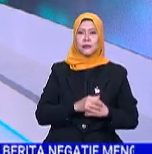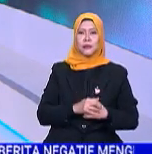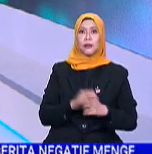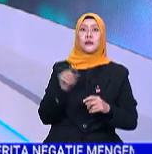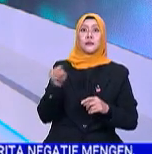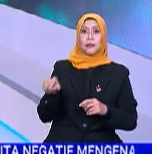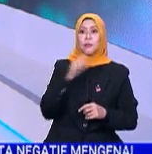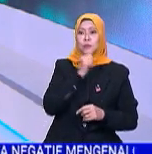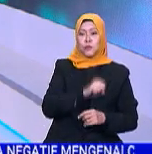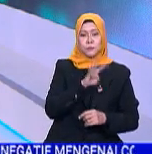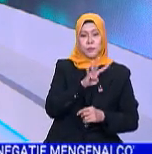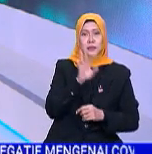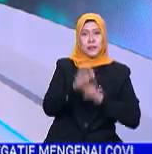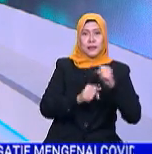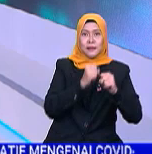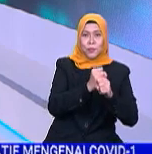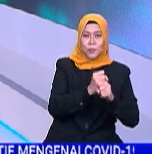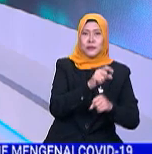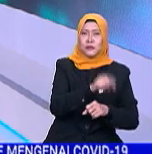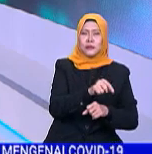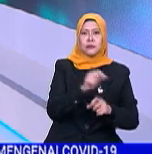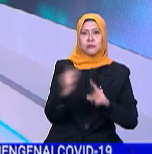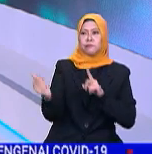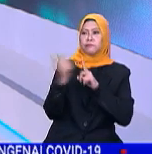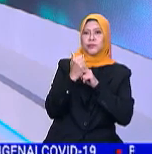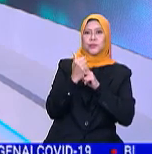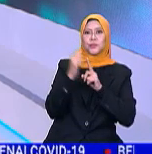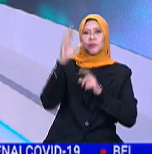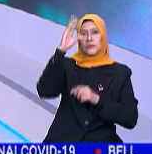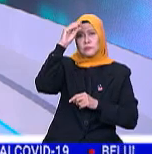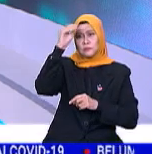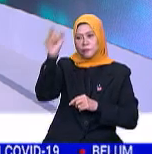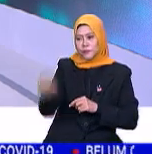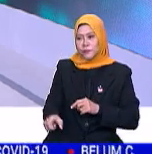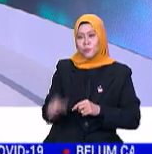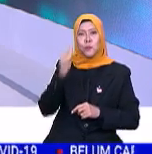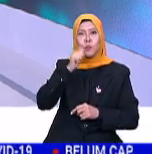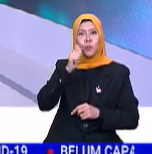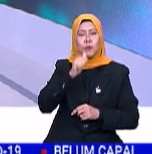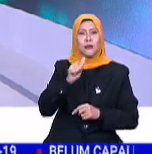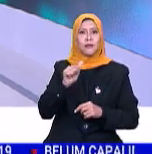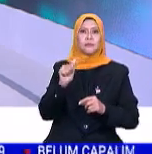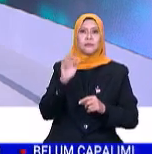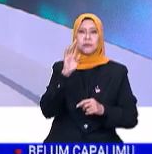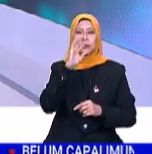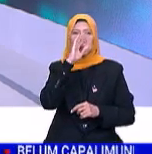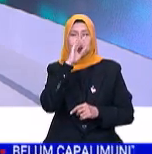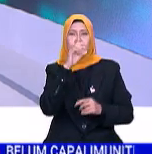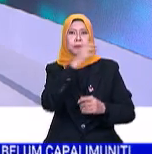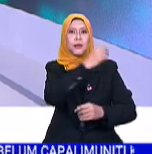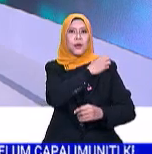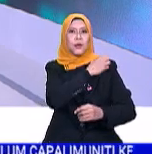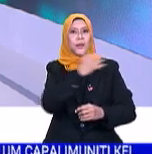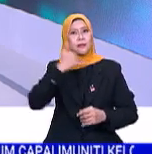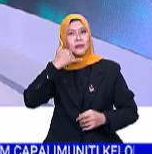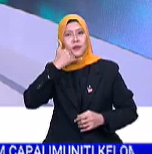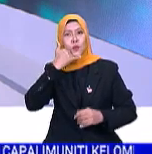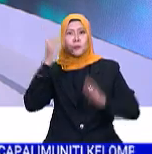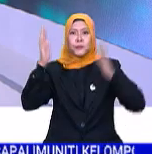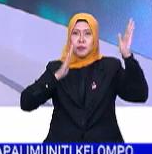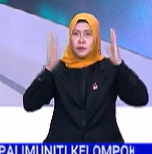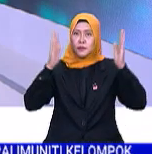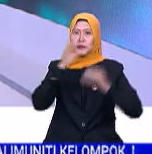Mangsa berusia 49 tahun dipercayai ditipu oleh seorang lelaki dan wanita yang menyamar sebagai pegawai telekom Malaysia